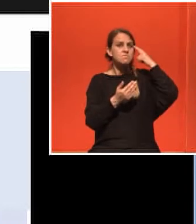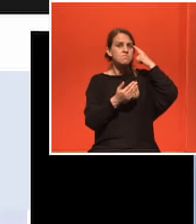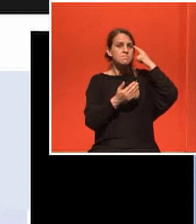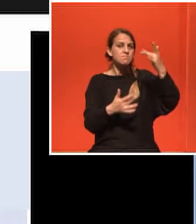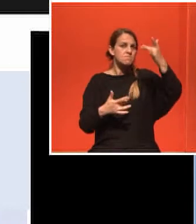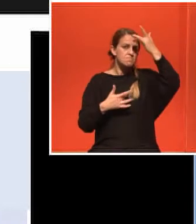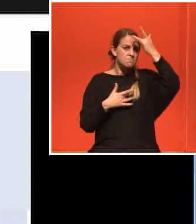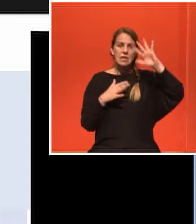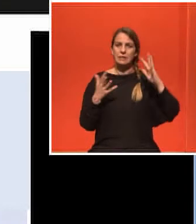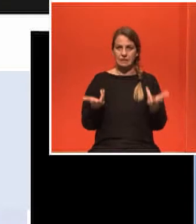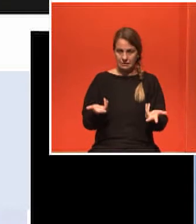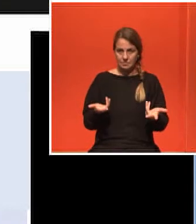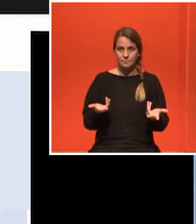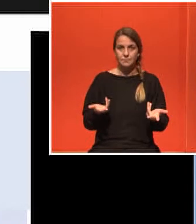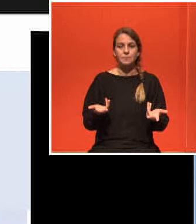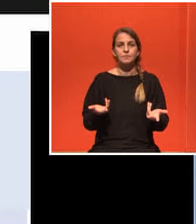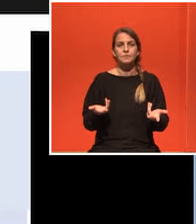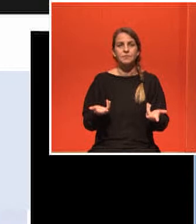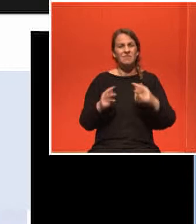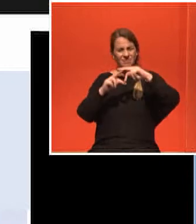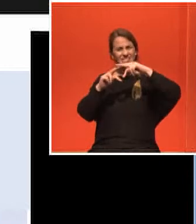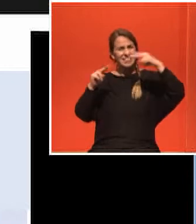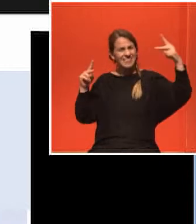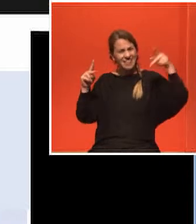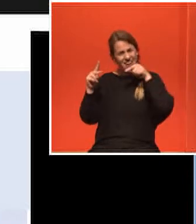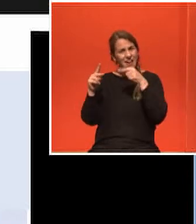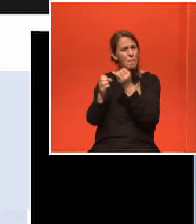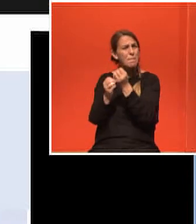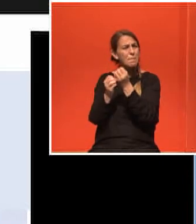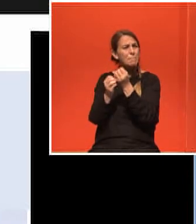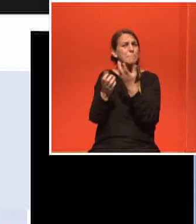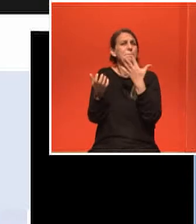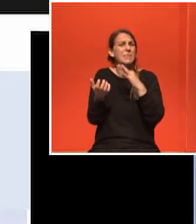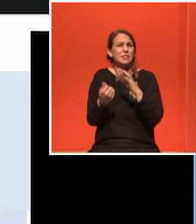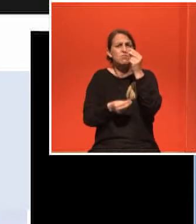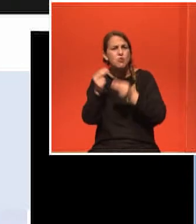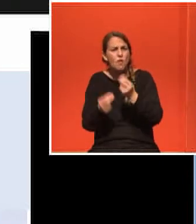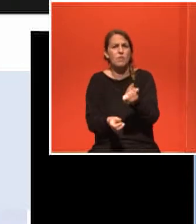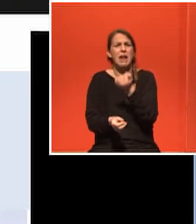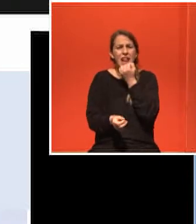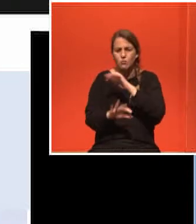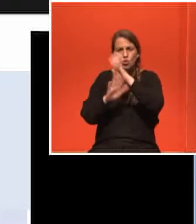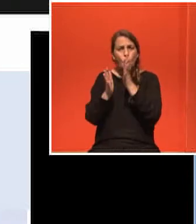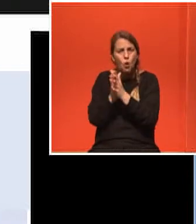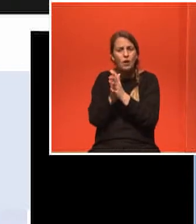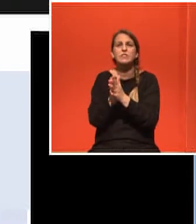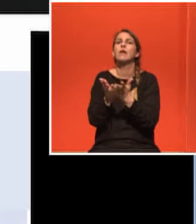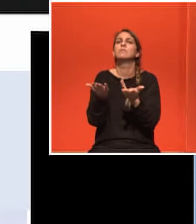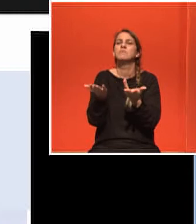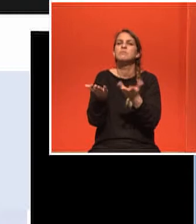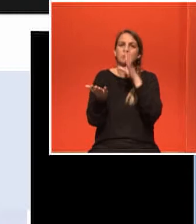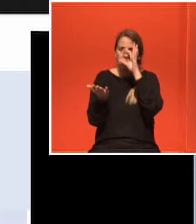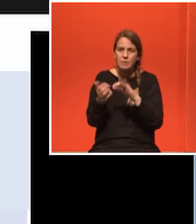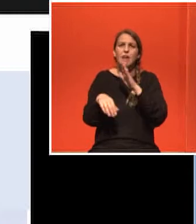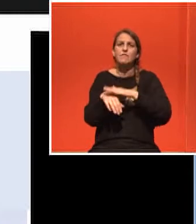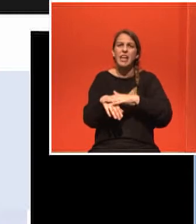πέραν από αυτές τις γενετικές αν θέλετε βλάβες οι οποίες προδιαθέτουν ή τα φορίζουν με μια